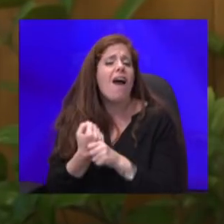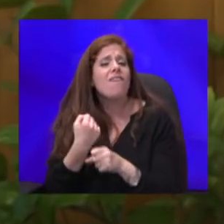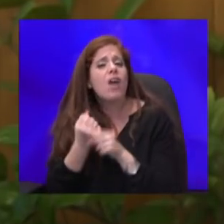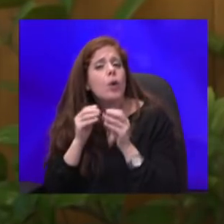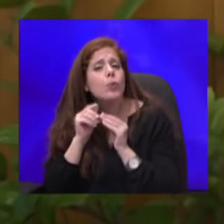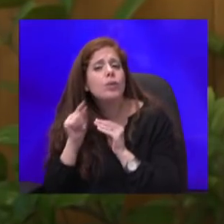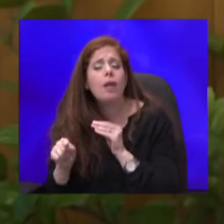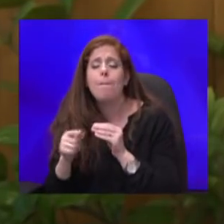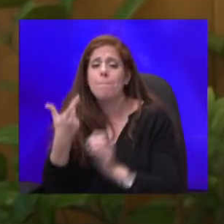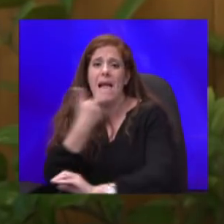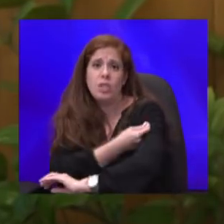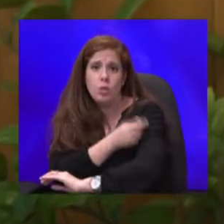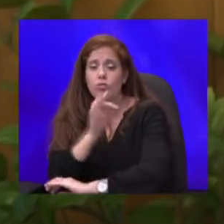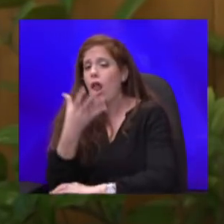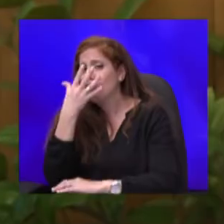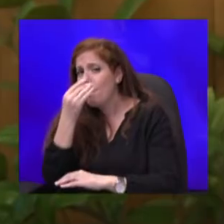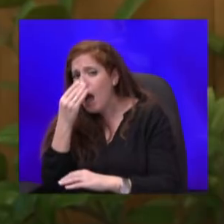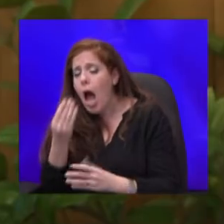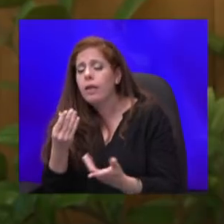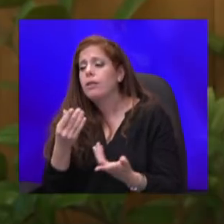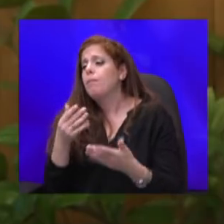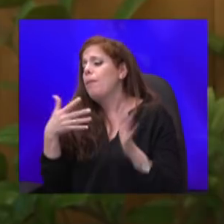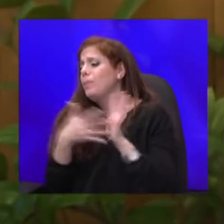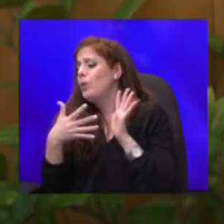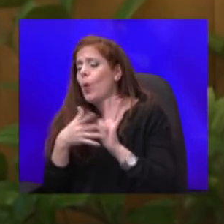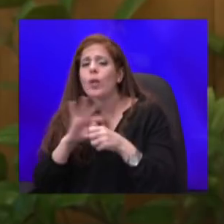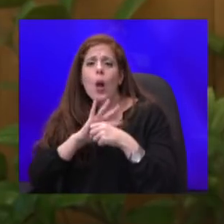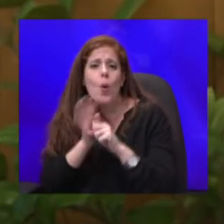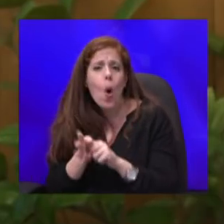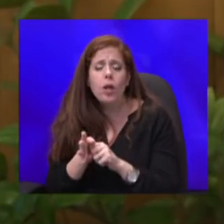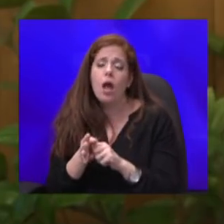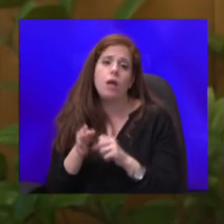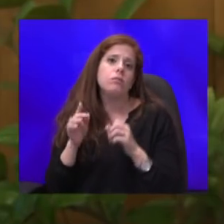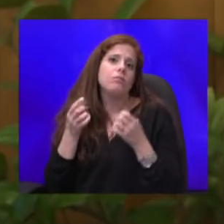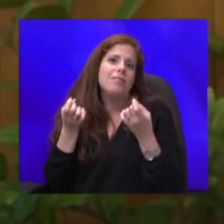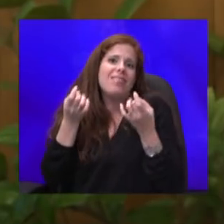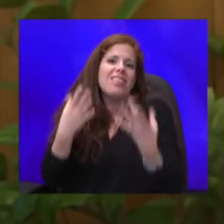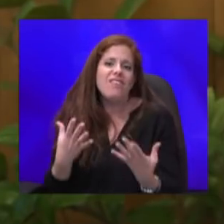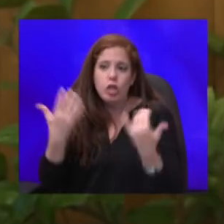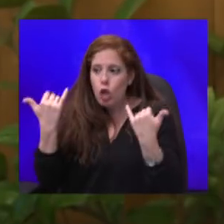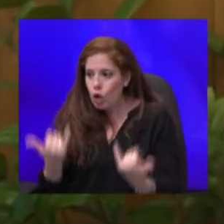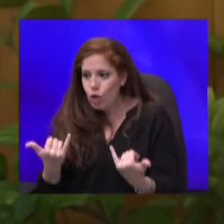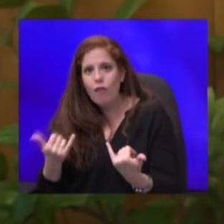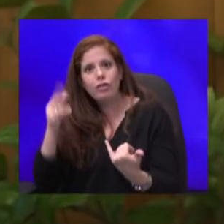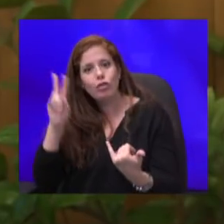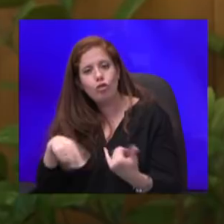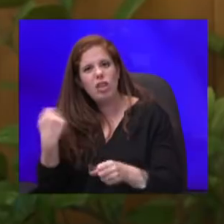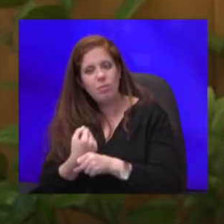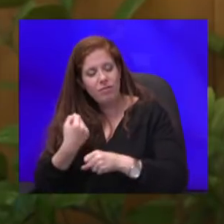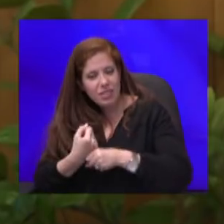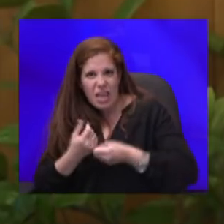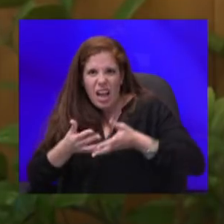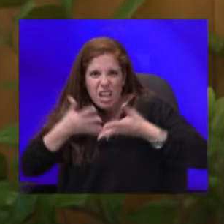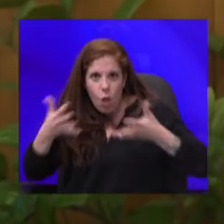של השפעת, בבדיקות הקורונה, וזה אך טבעי שכעת כשאנחנו יוצאים למבצע הלאומי הגדול, נעשה את זה גם